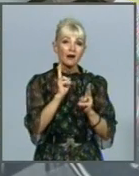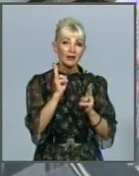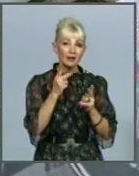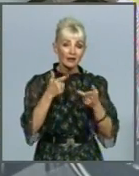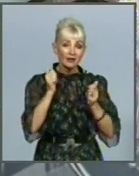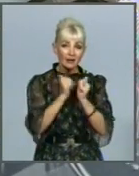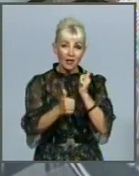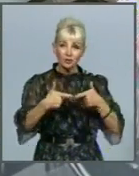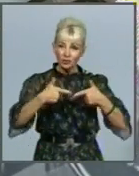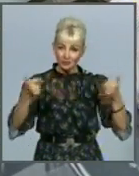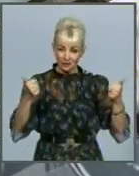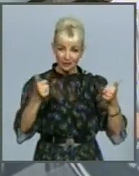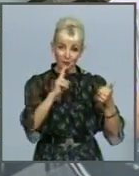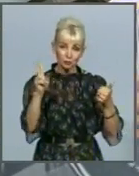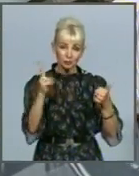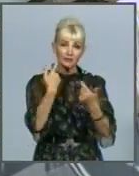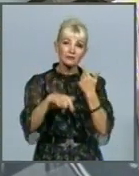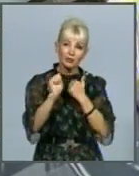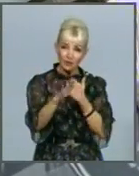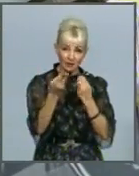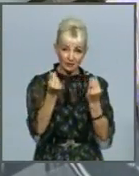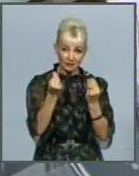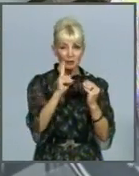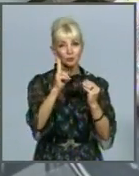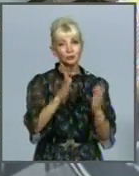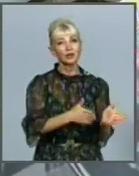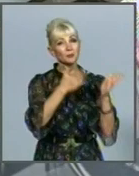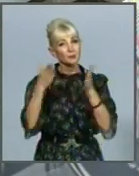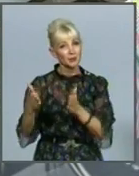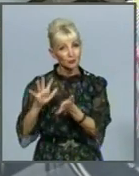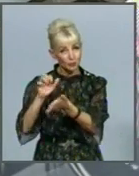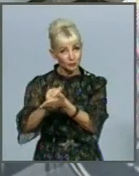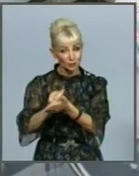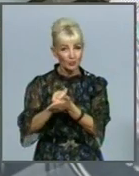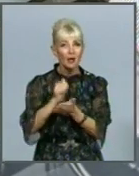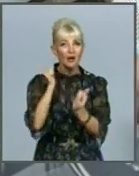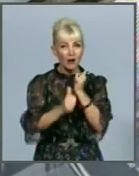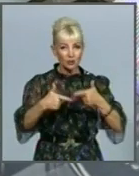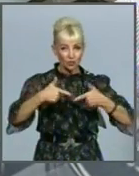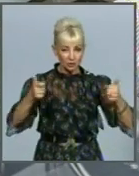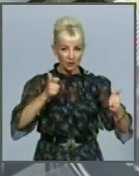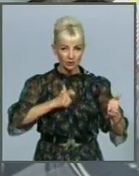робить, опять же, депонування, перенос. Тобто, це вже кожен отель вирішує для себе.